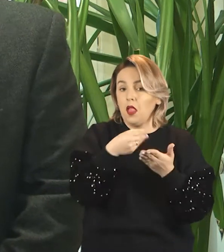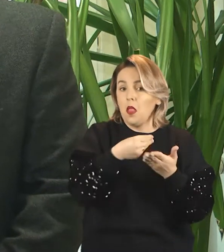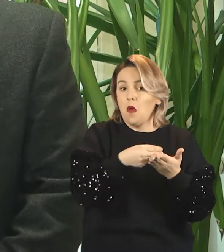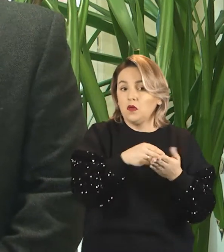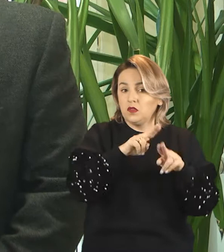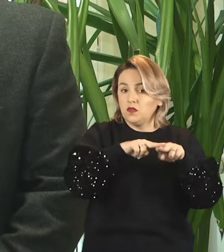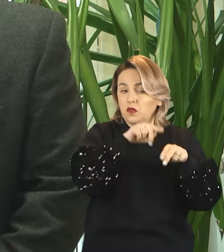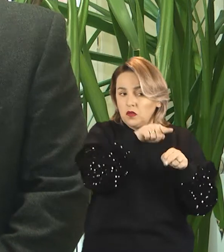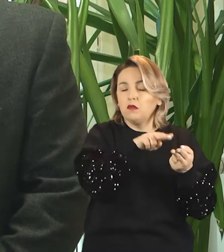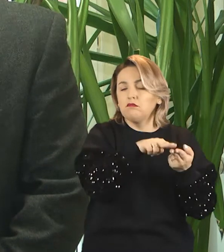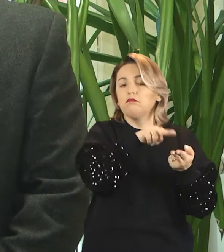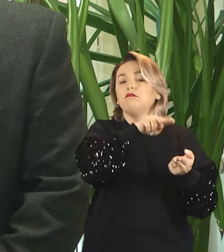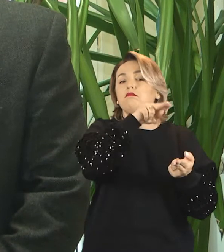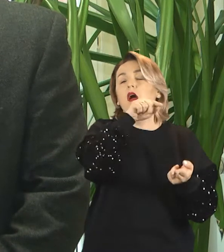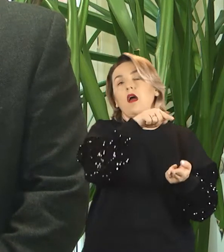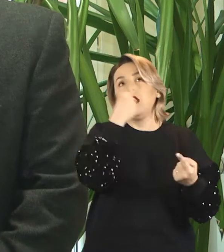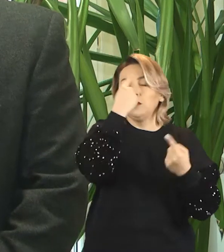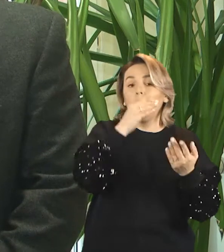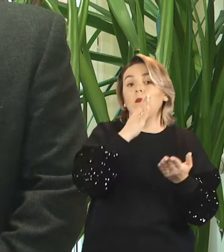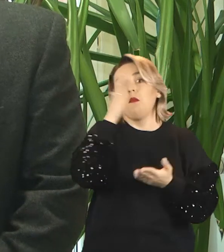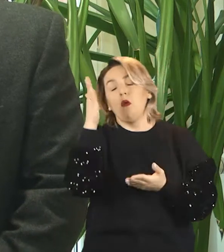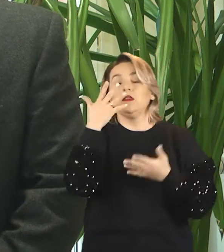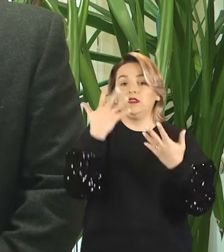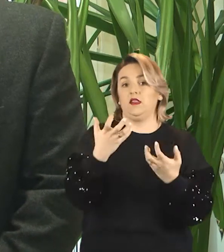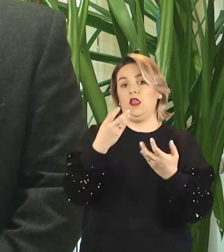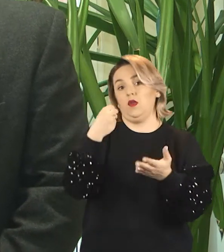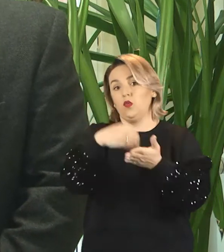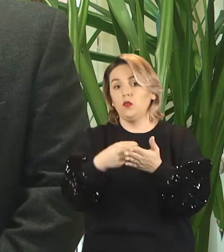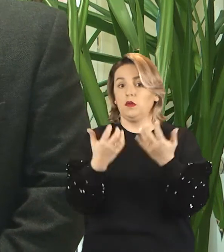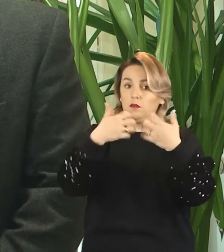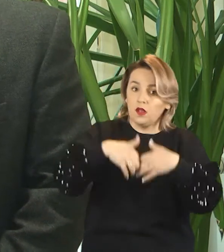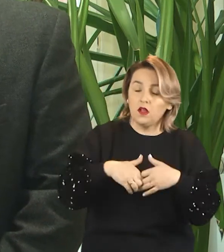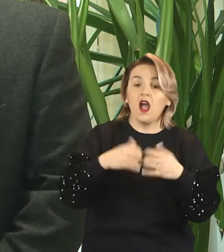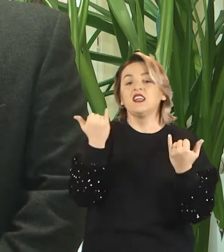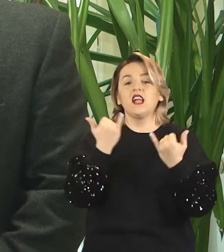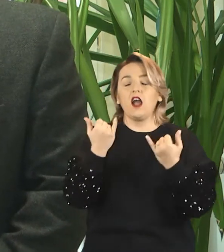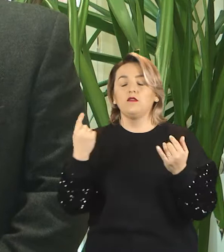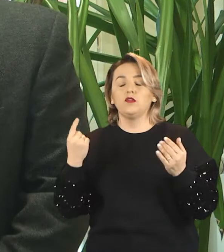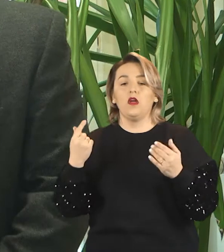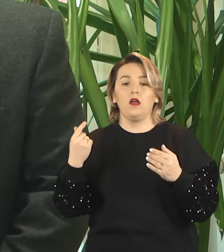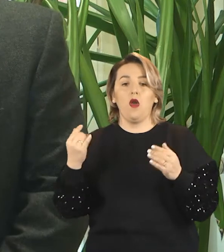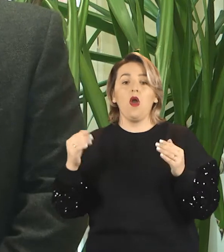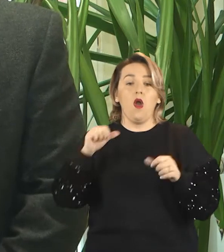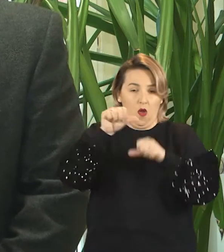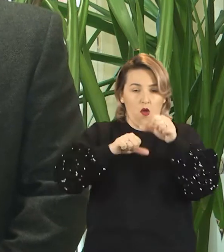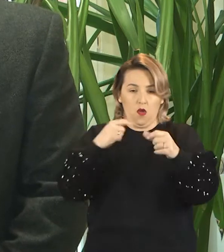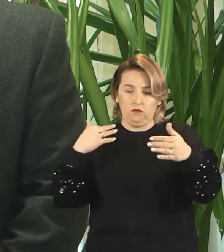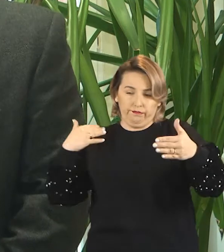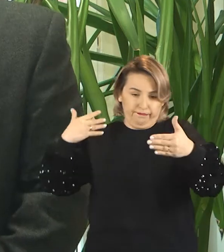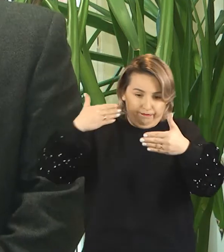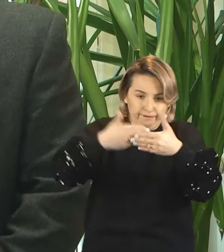na zakup sprzętu. Na koniec roku po podliczeniu